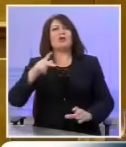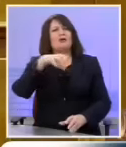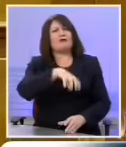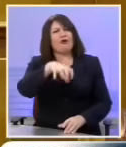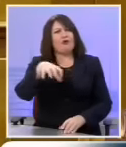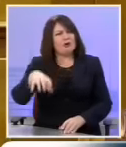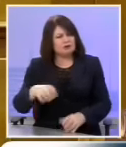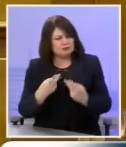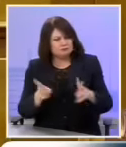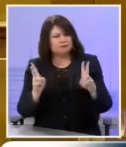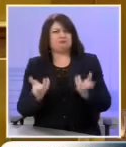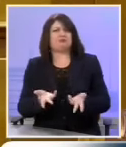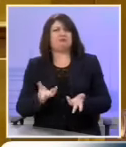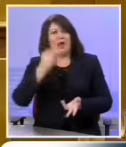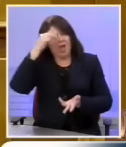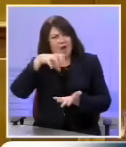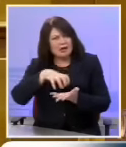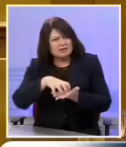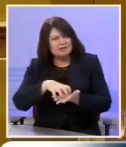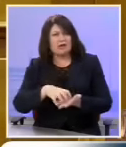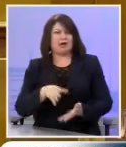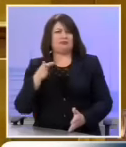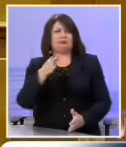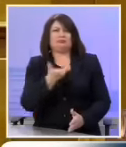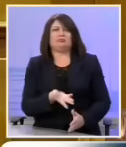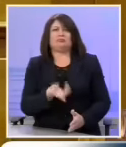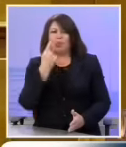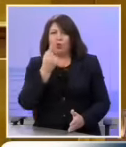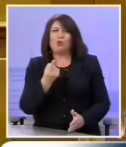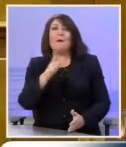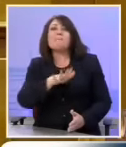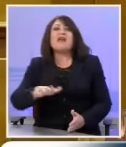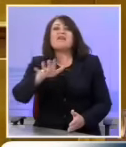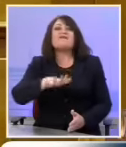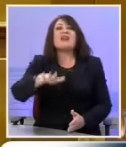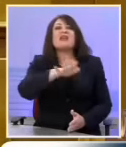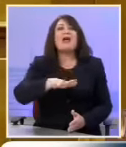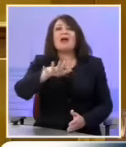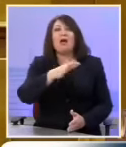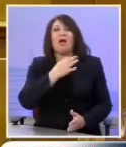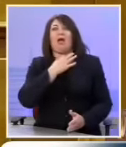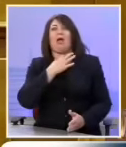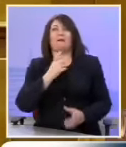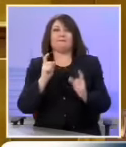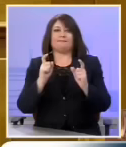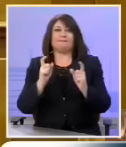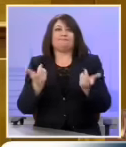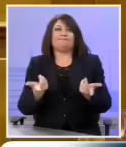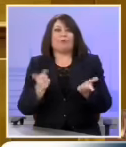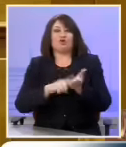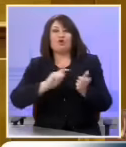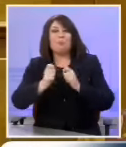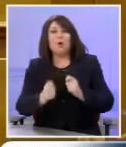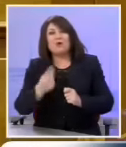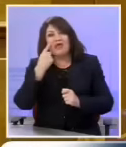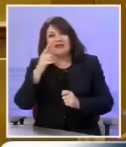Αφήστε να εκφραστεί η εκκλησία. Δείτε τι θα κάνετε με τους περιφερειακούς σταθμούς. Μην τους πνίγετε. Δείτε την τροπολογία